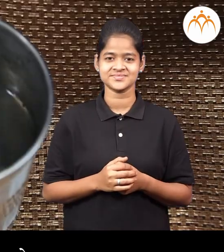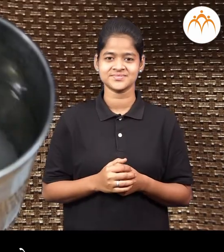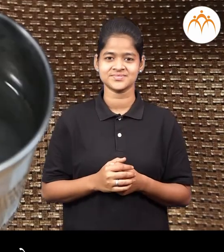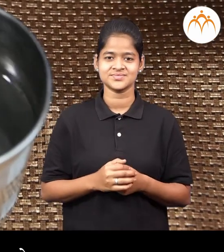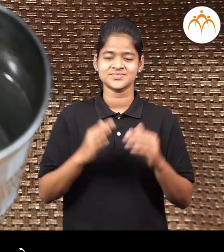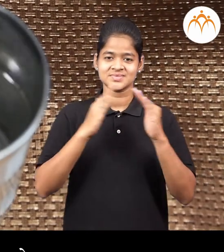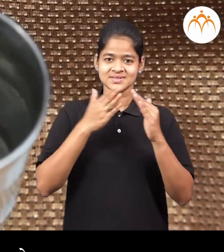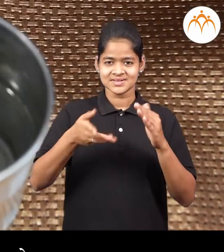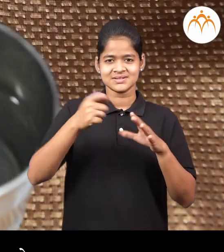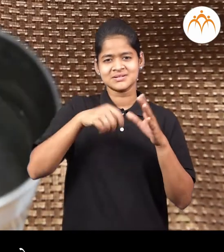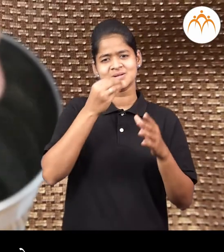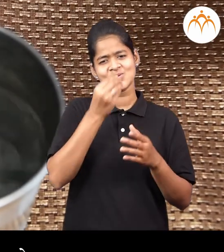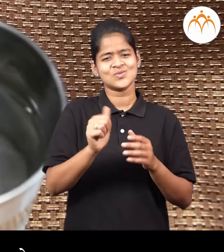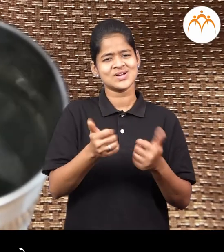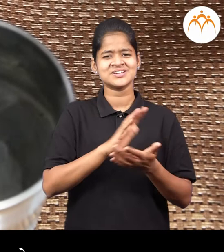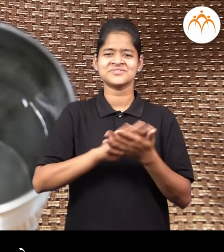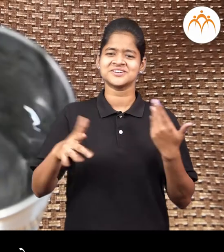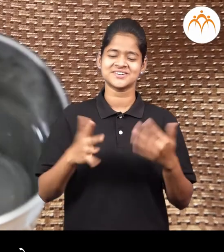उपचार घरीच करतायतात